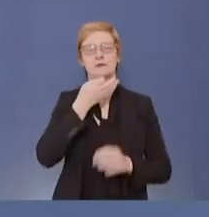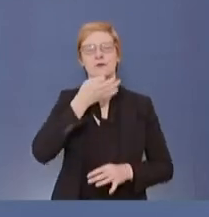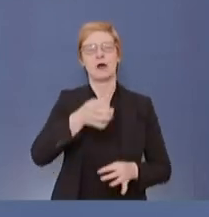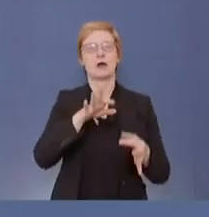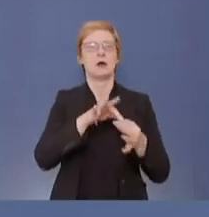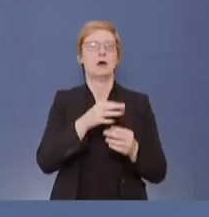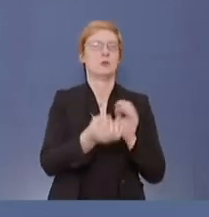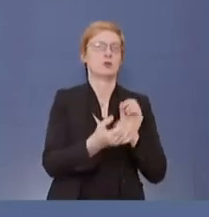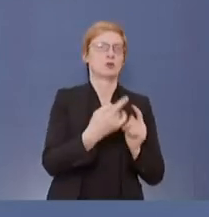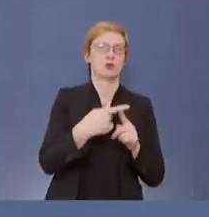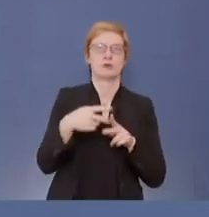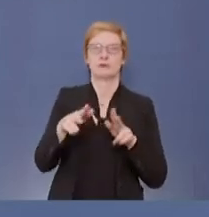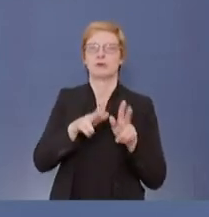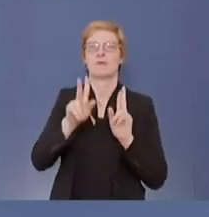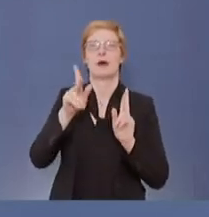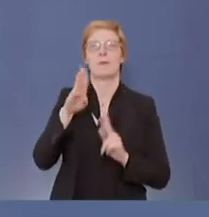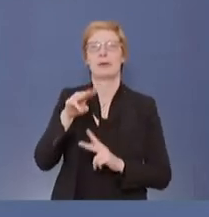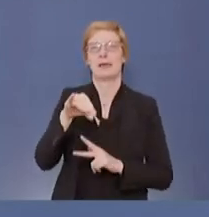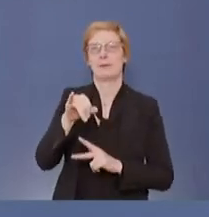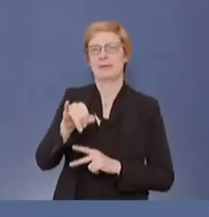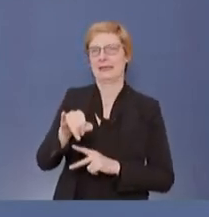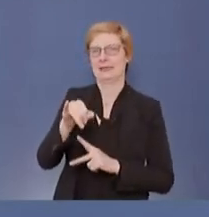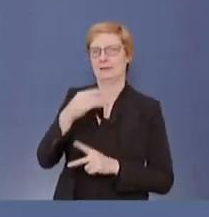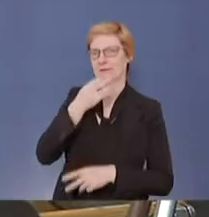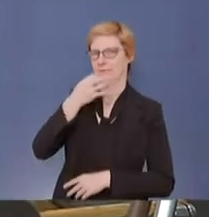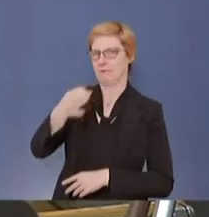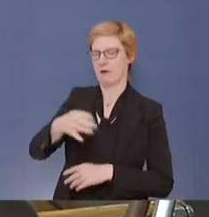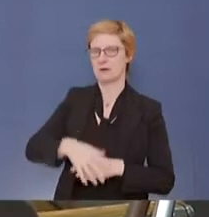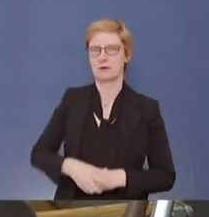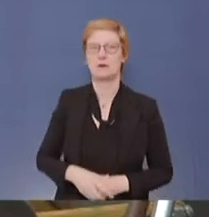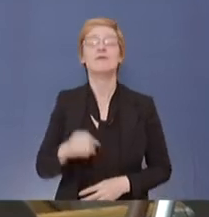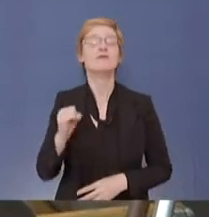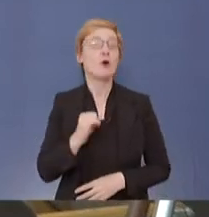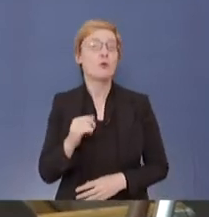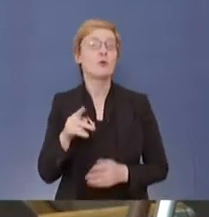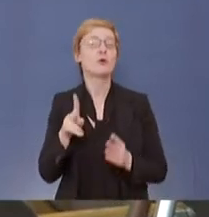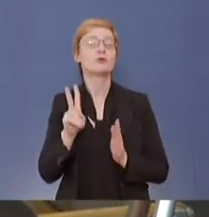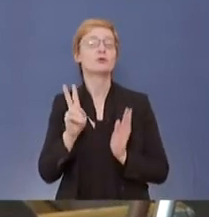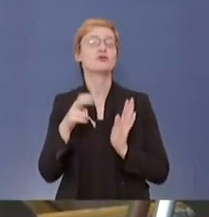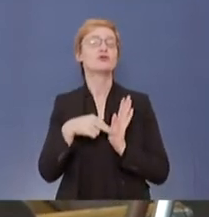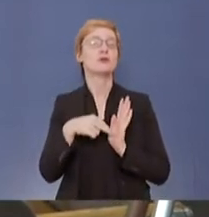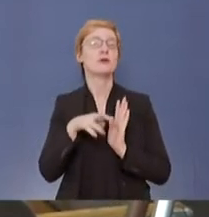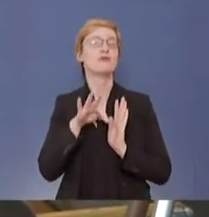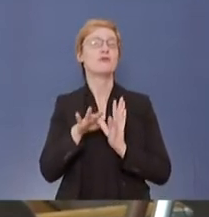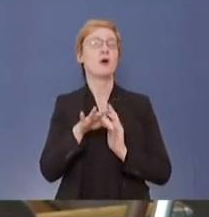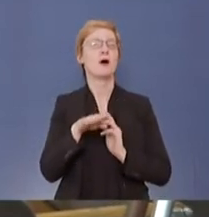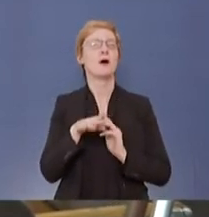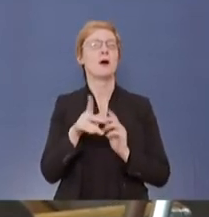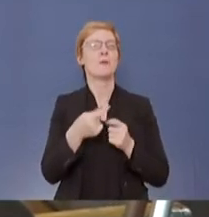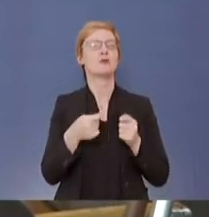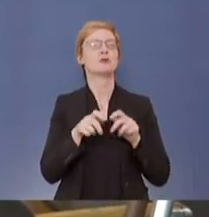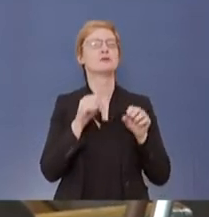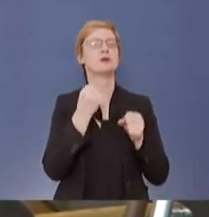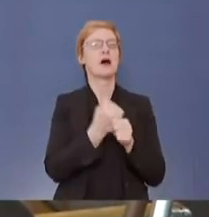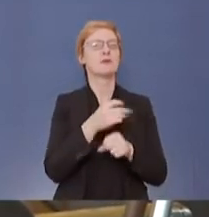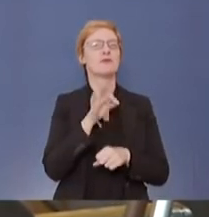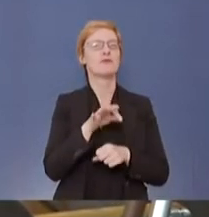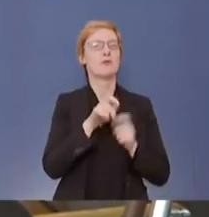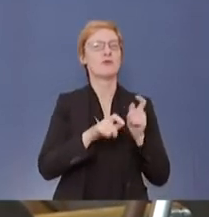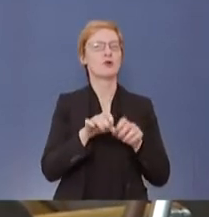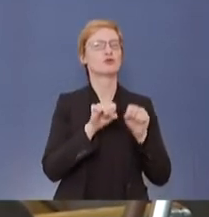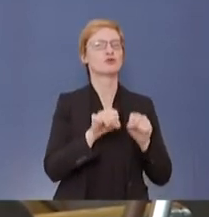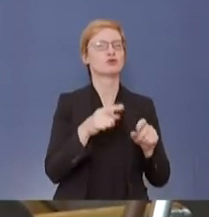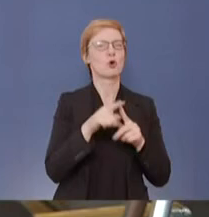Wirtschaft, aber ans BMI, weil Sie sind ja zuständig für das Bundesamt für Bevölkerungsschutz und Katastrophenhilfe.